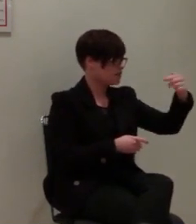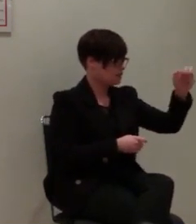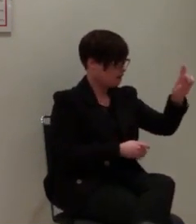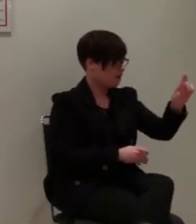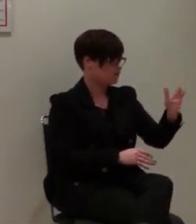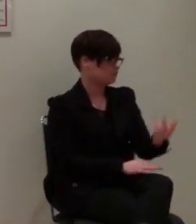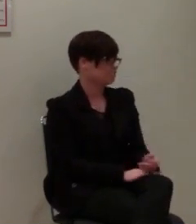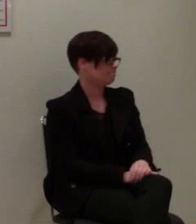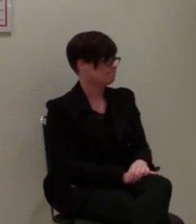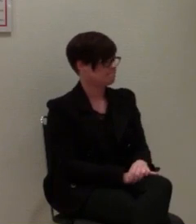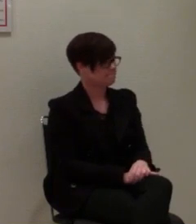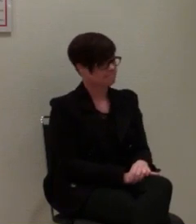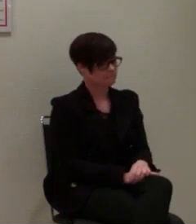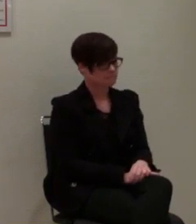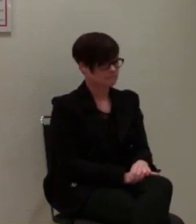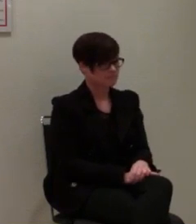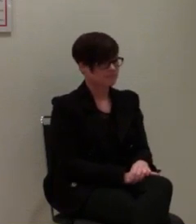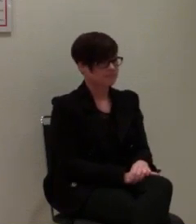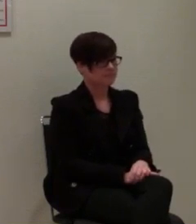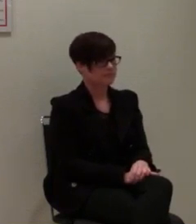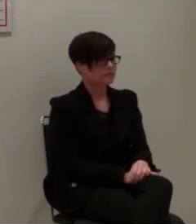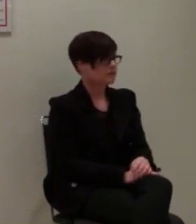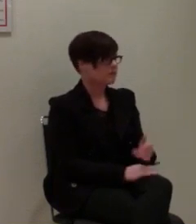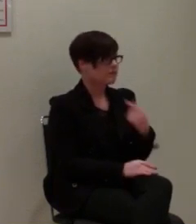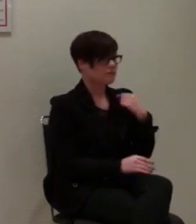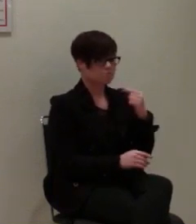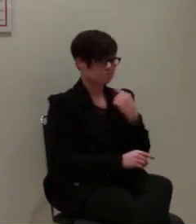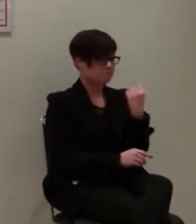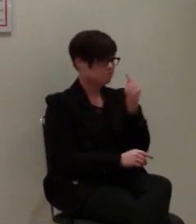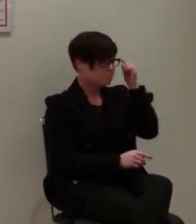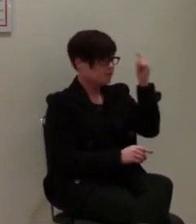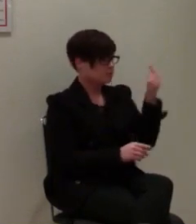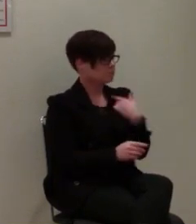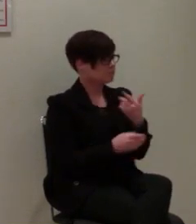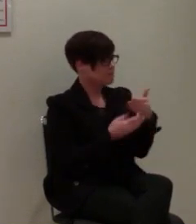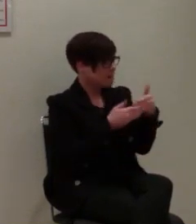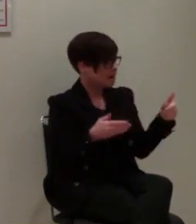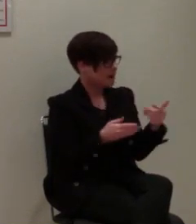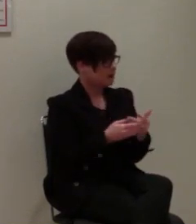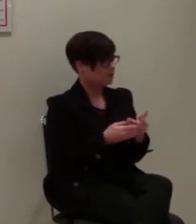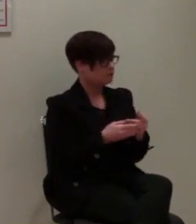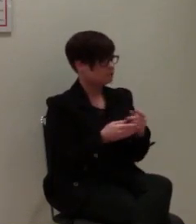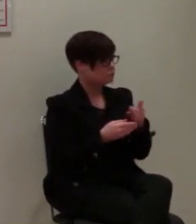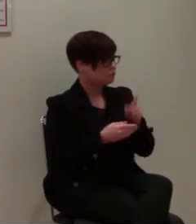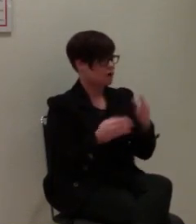Hindernisse und Barrieren nicht von heute auf morgen aus dem Weg räumen kann.